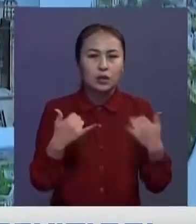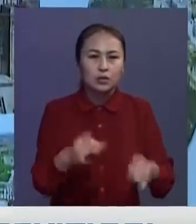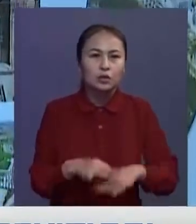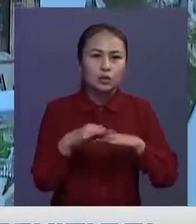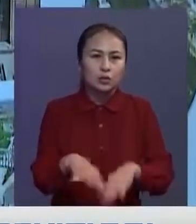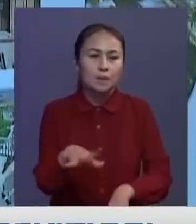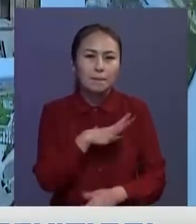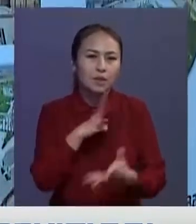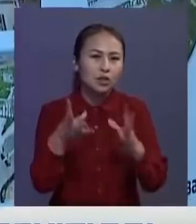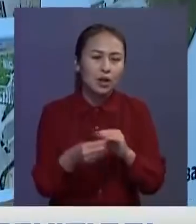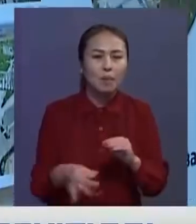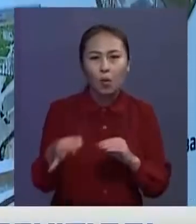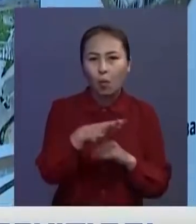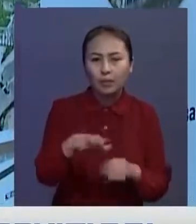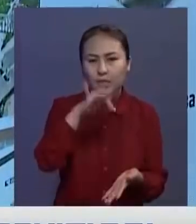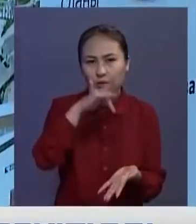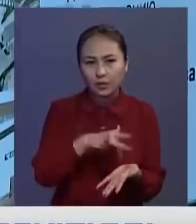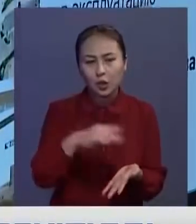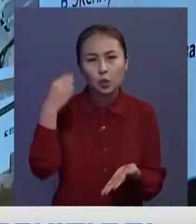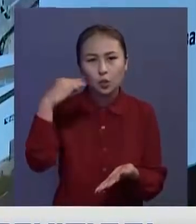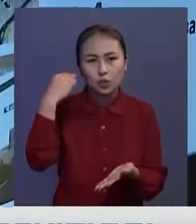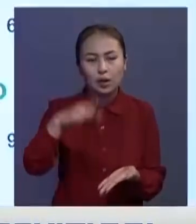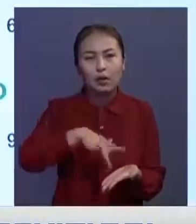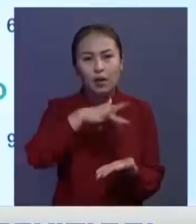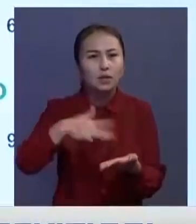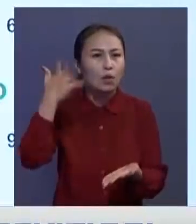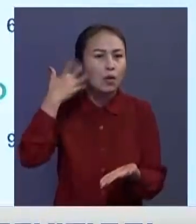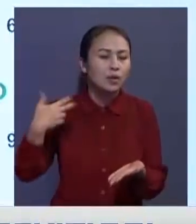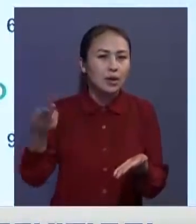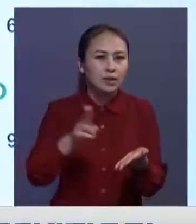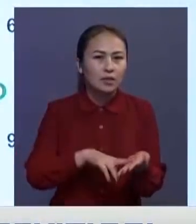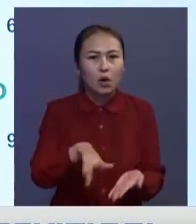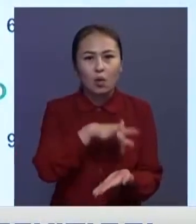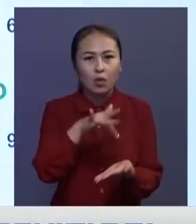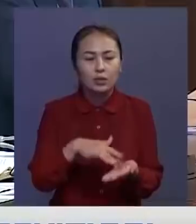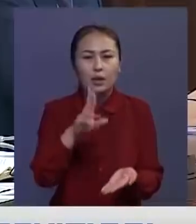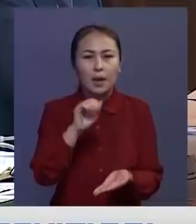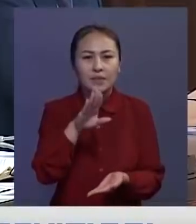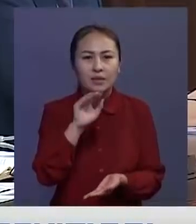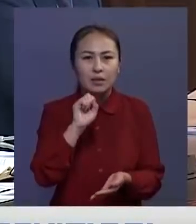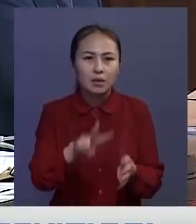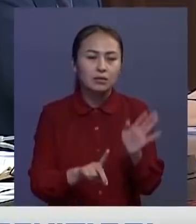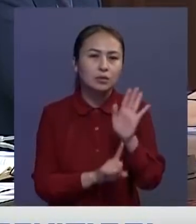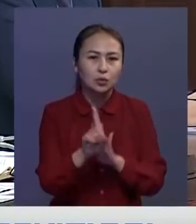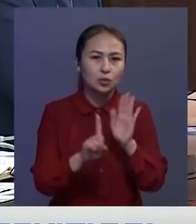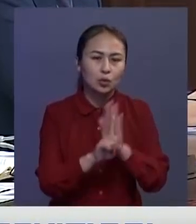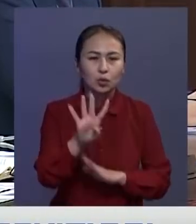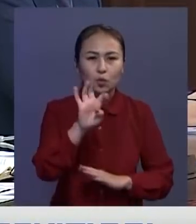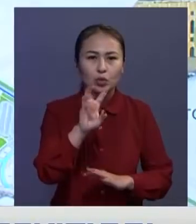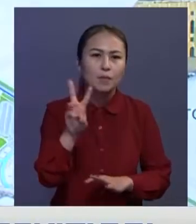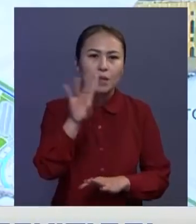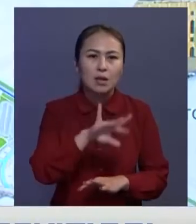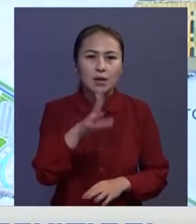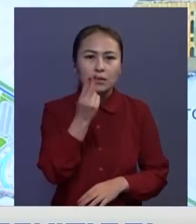Жағып ғобылс орталығы Түркесан қаласына көшелуген бері қаланың негіз капиталы инвестициялы қолемі 400 миллиард